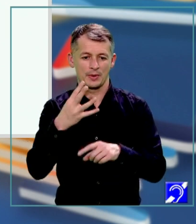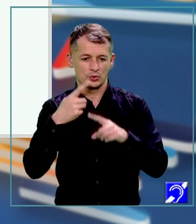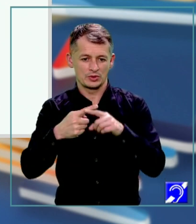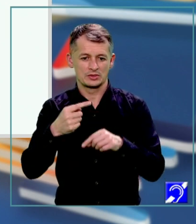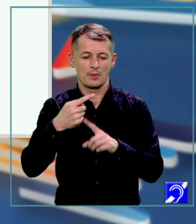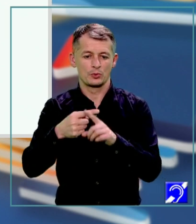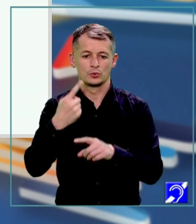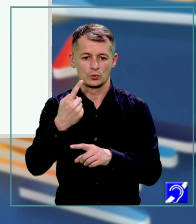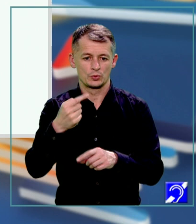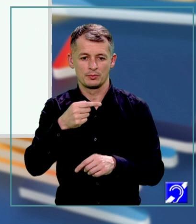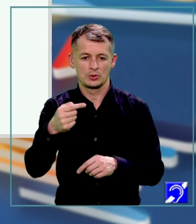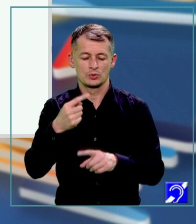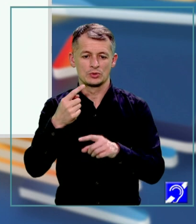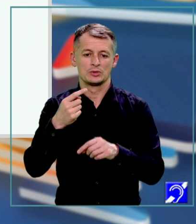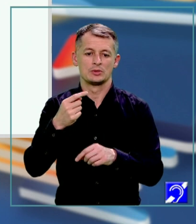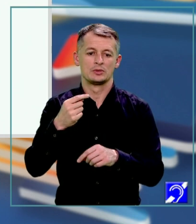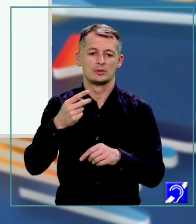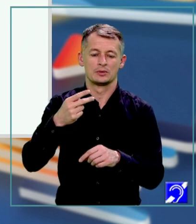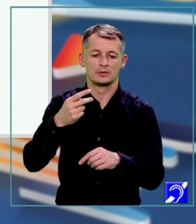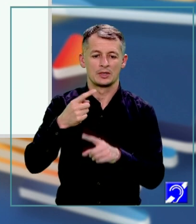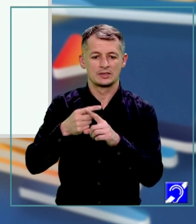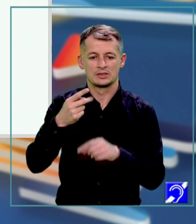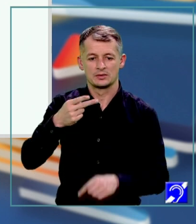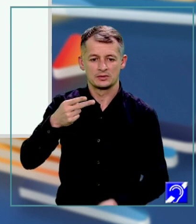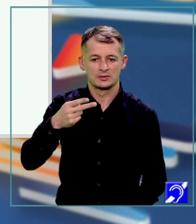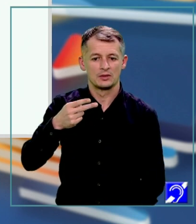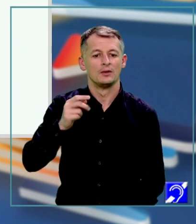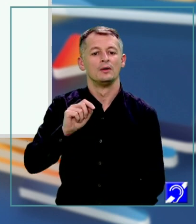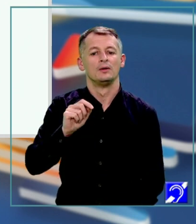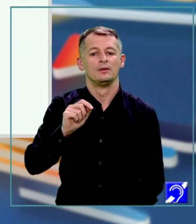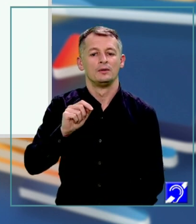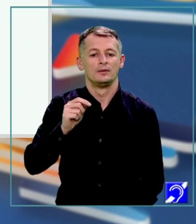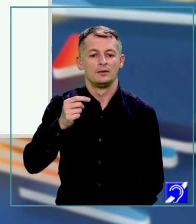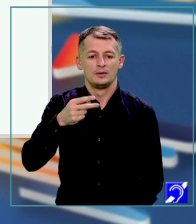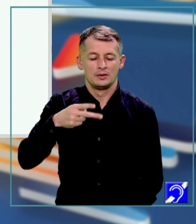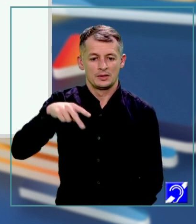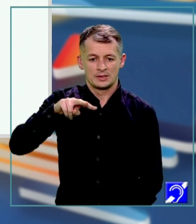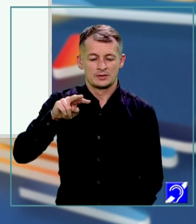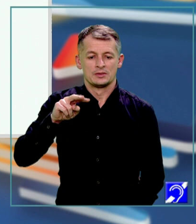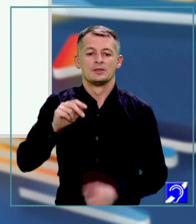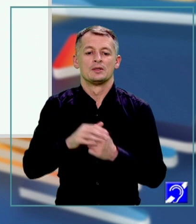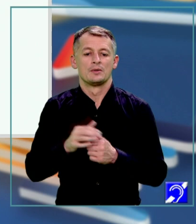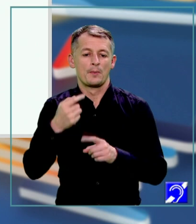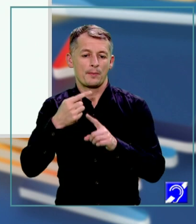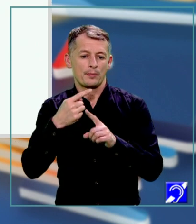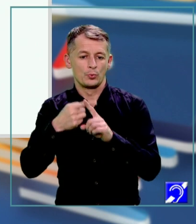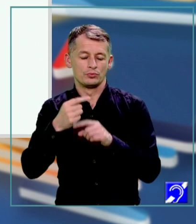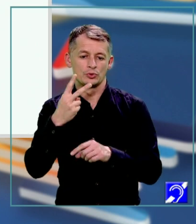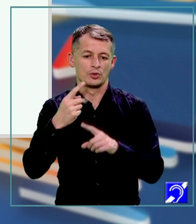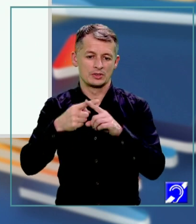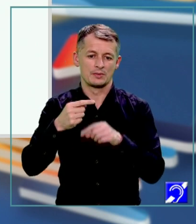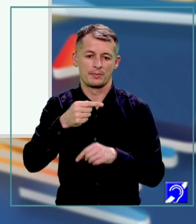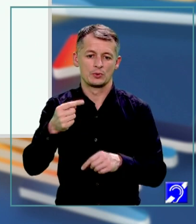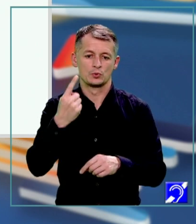avem minus în fața parantezei. Vom scrie minus x pătrat plus 2x minus 1 și în